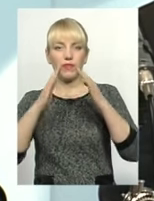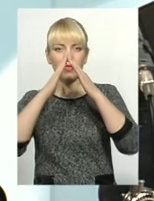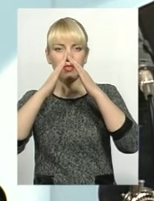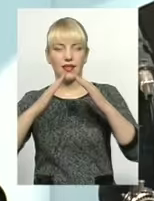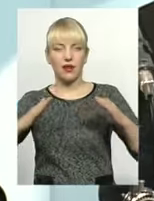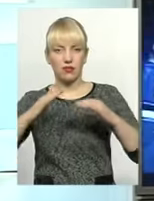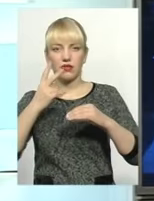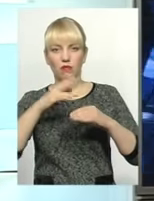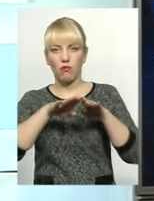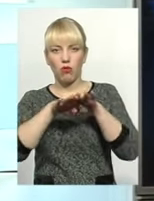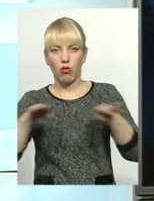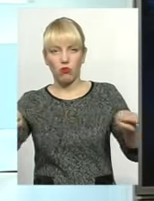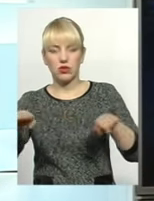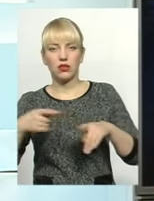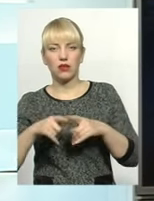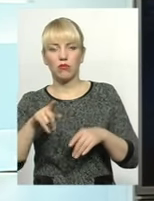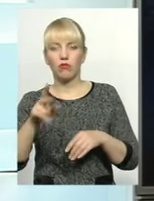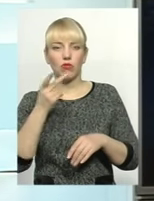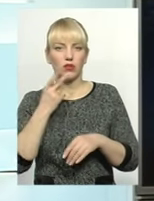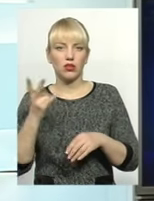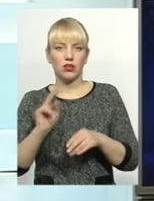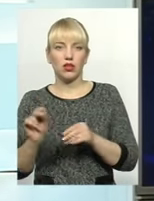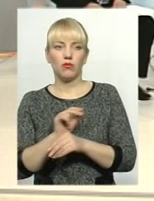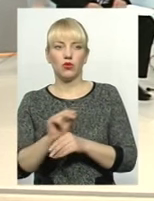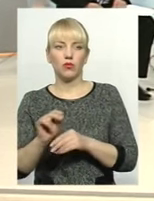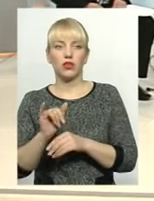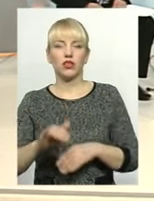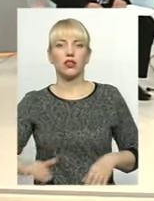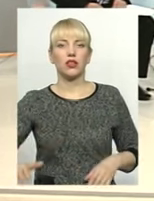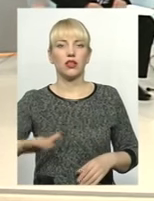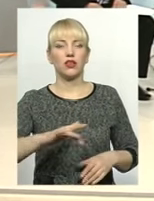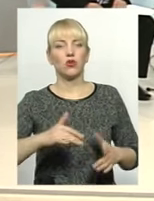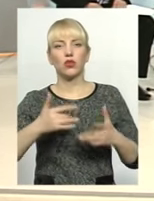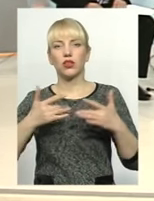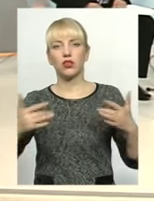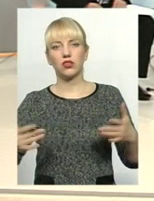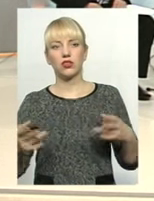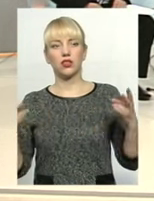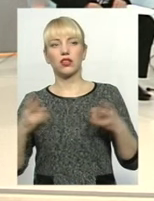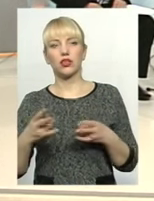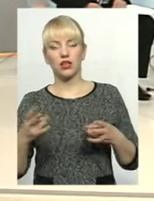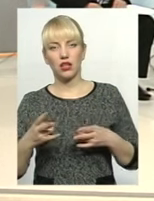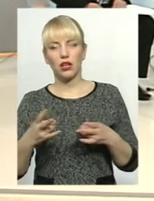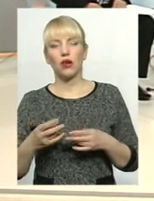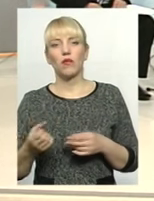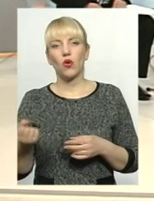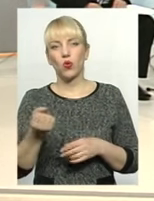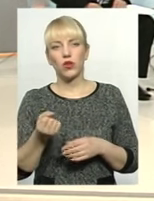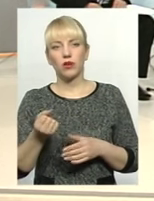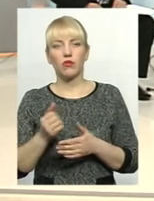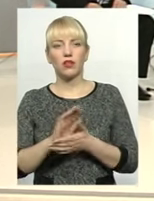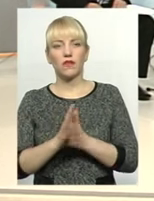потрібно, будемо казати, постійно ремонтувати. Ну, і так, територія, інші. Ну, треба отримувати в належному стані.